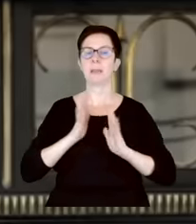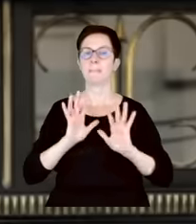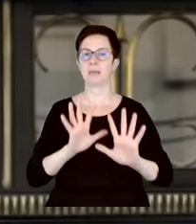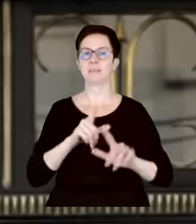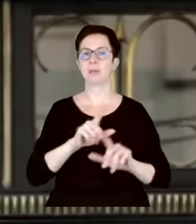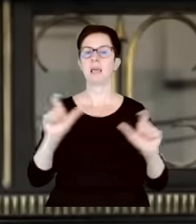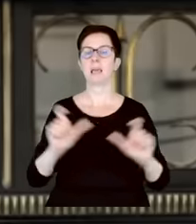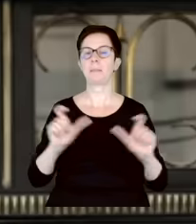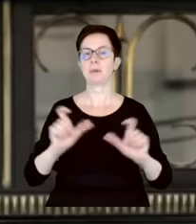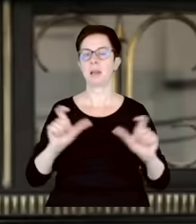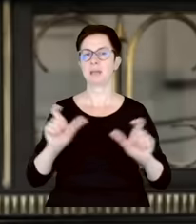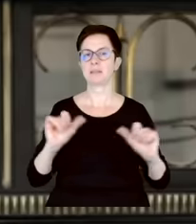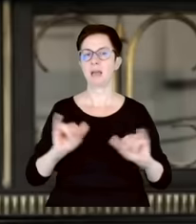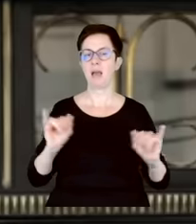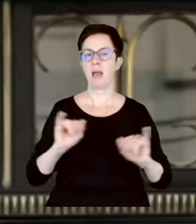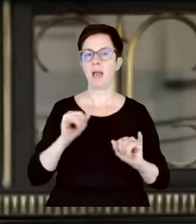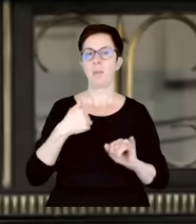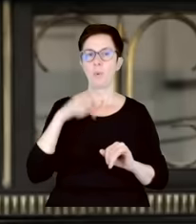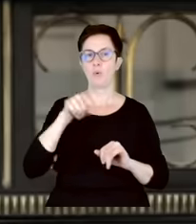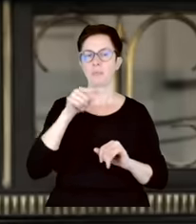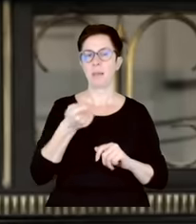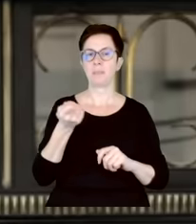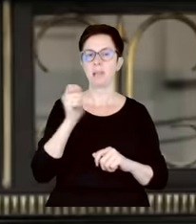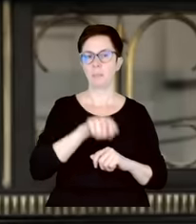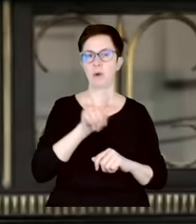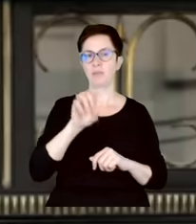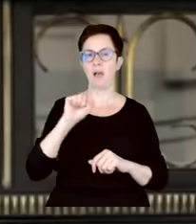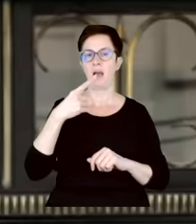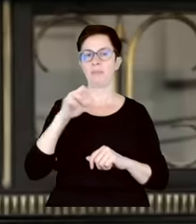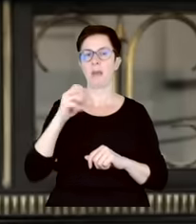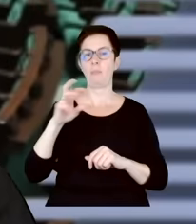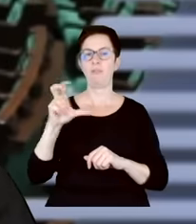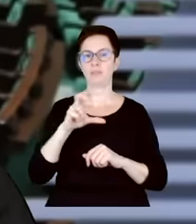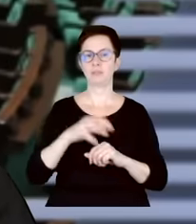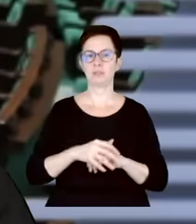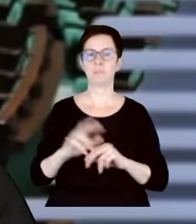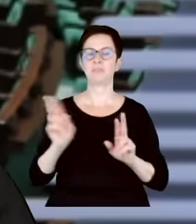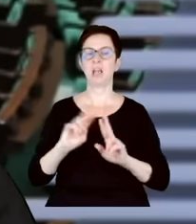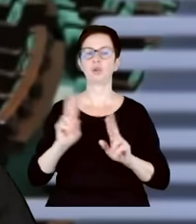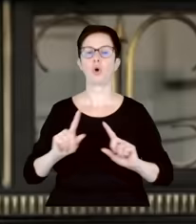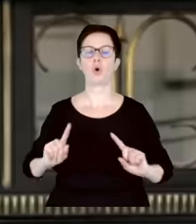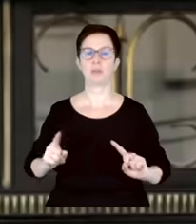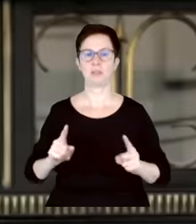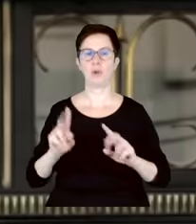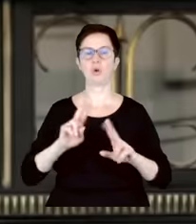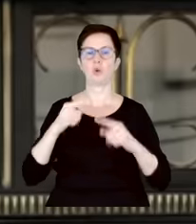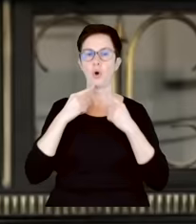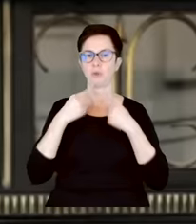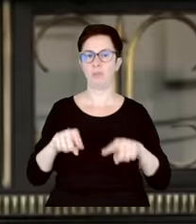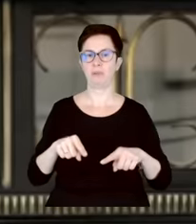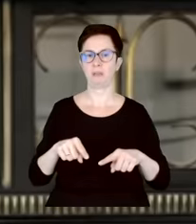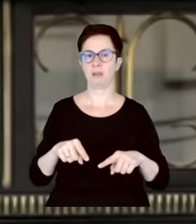której doszło do zamordowania Adamowicza. No tam też zarzuty postawiono organizatorom właścicielom. A kto odpowiadał za tą